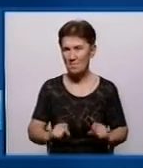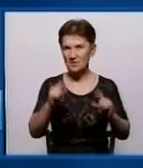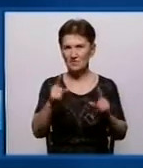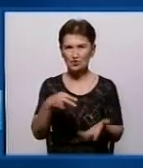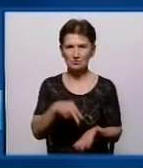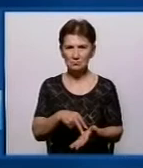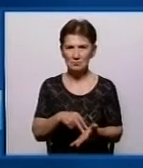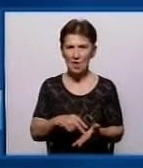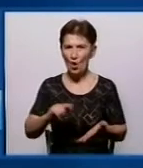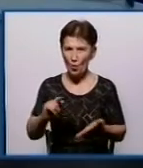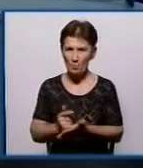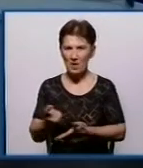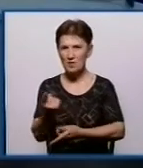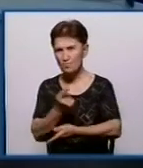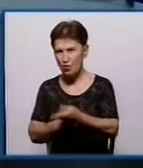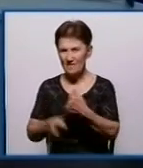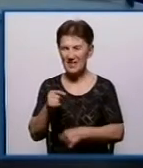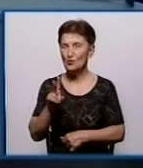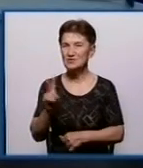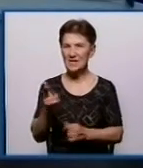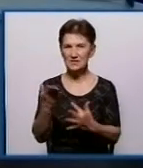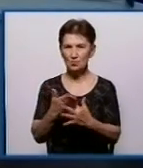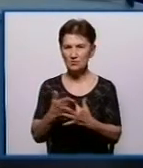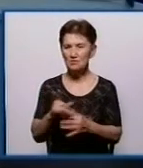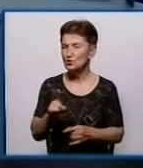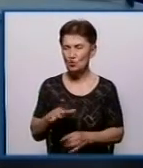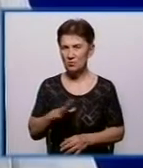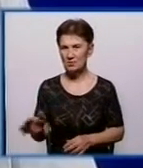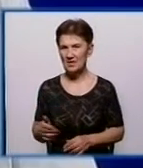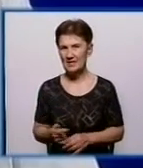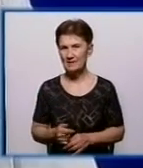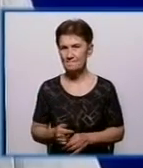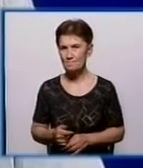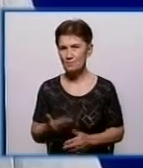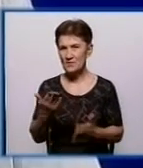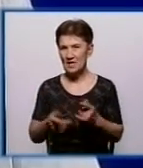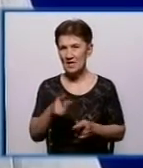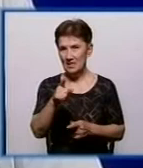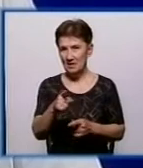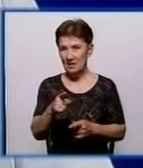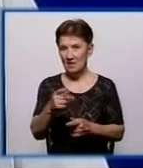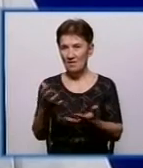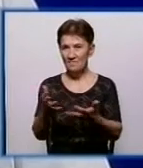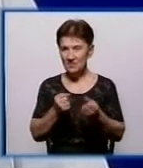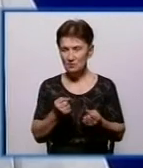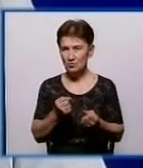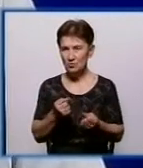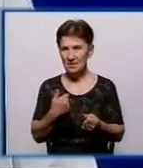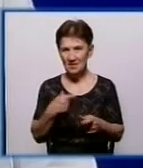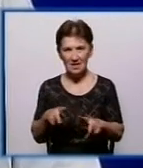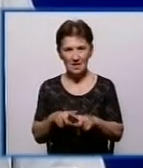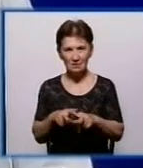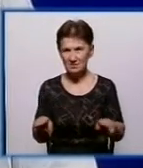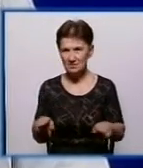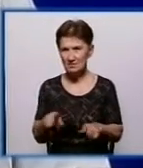знову повернуться до отримання субсидій, які такими не були? Дмитро, якщо ви візьмете складову навантаження, я так само є абонентом, я